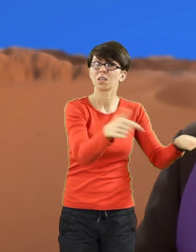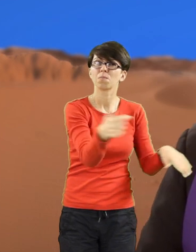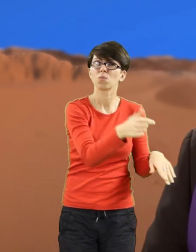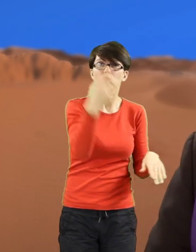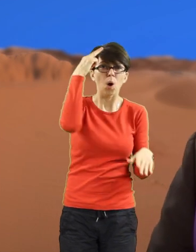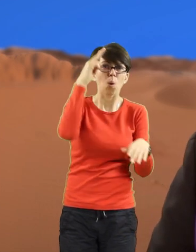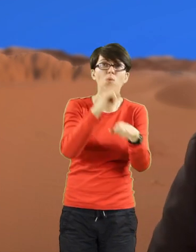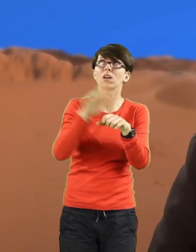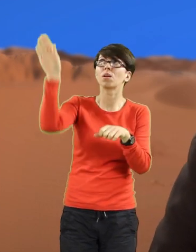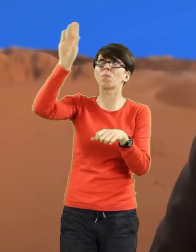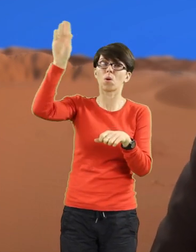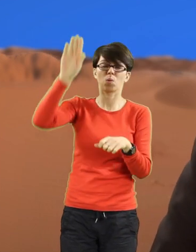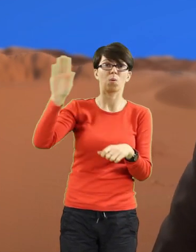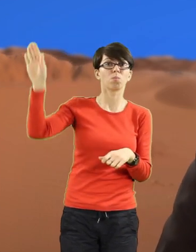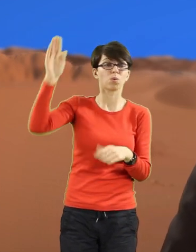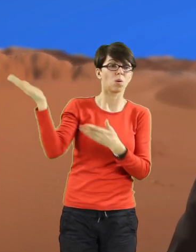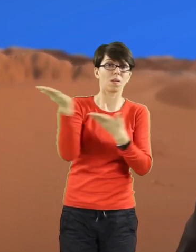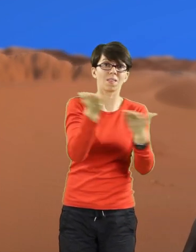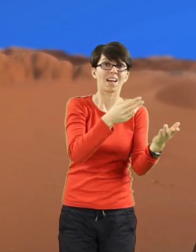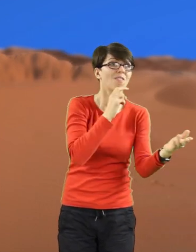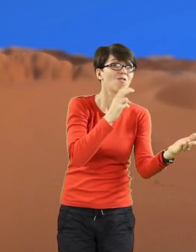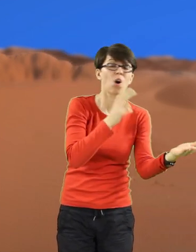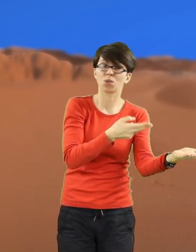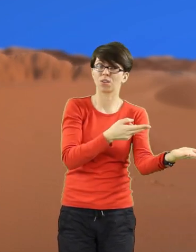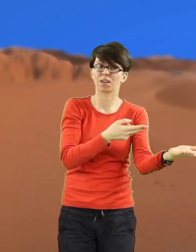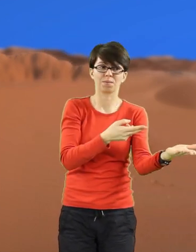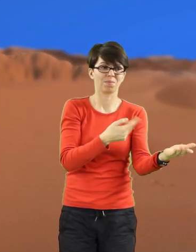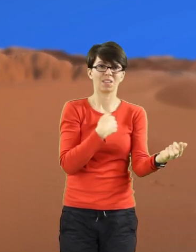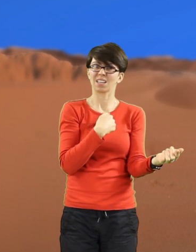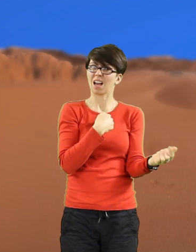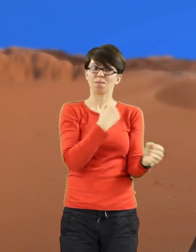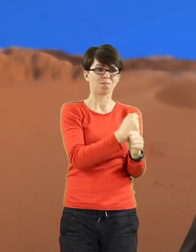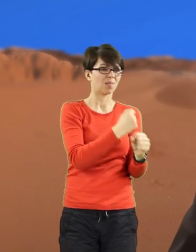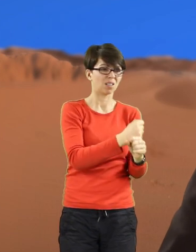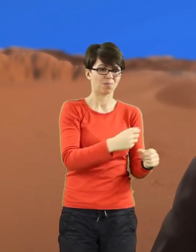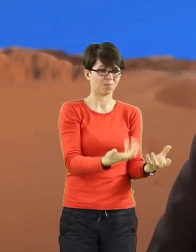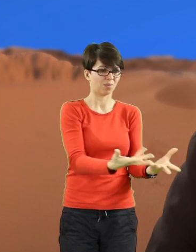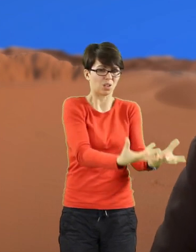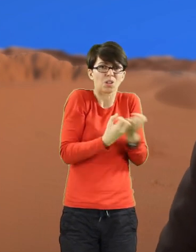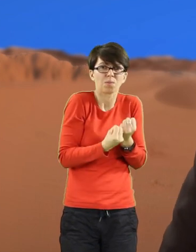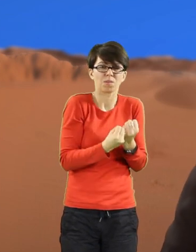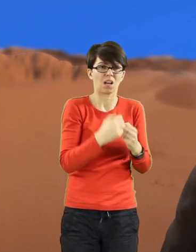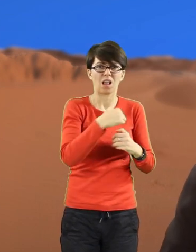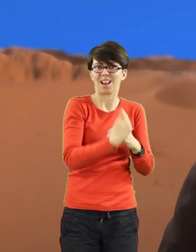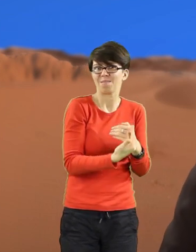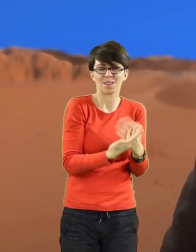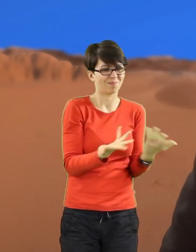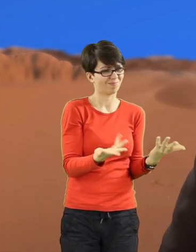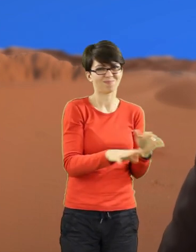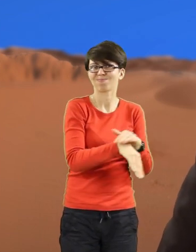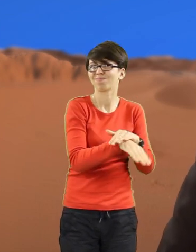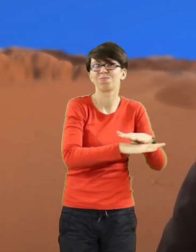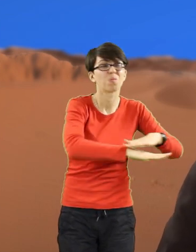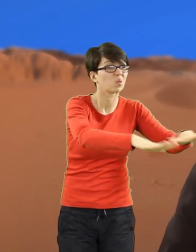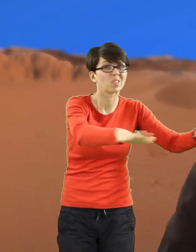Bóg pokazuje wodę. To miejsce, gdzie człowiek pracą swoich rąk nie jest w stanie